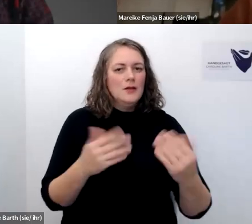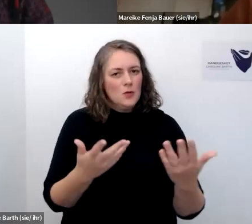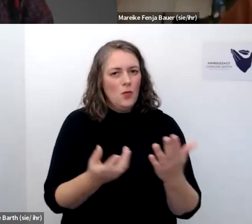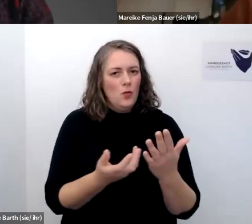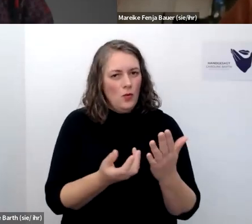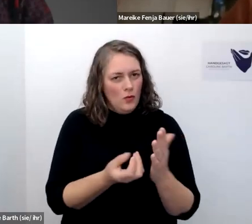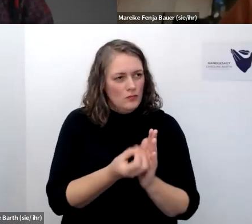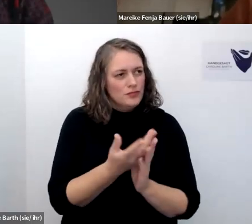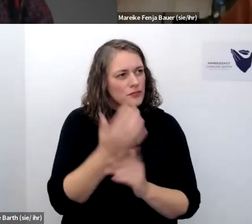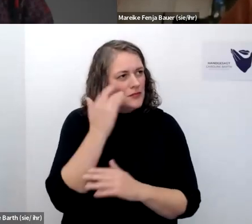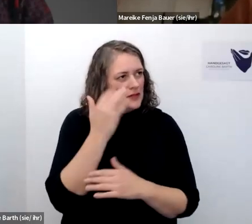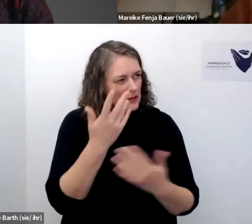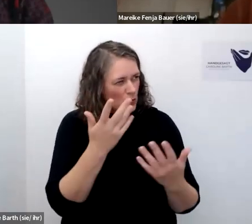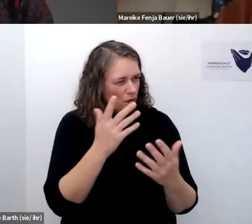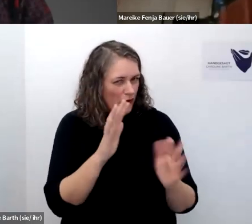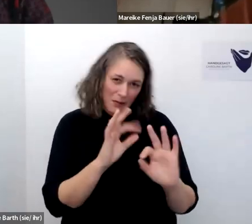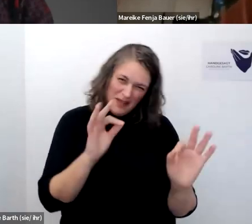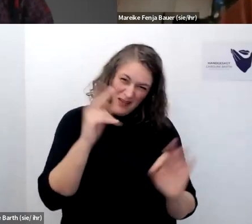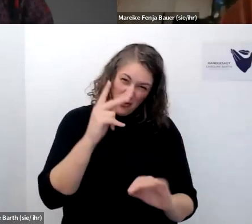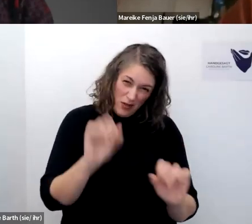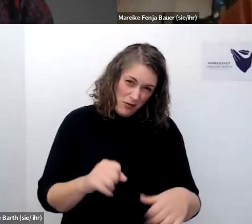bilden vielleicht war das so ein bisschen verständlicher